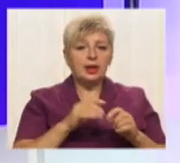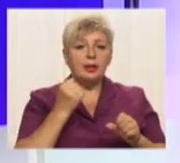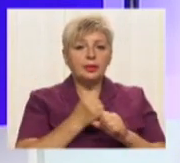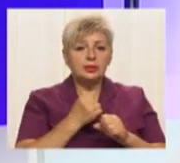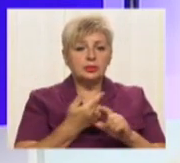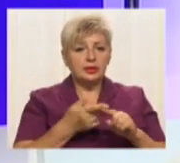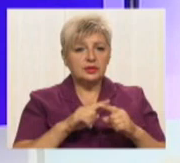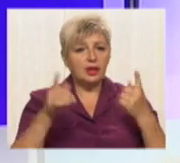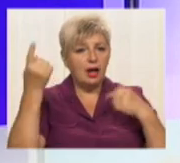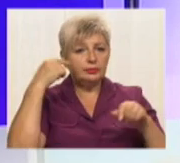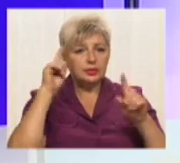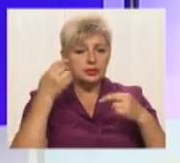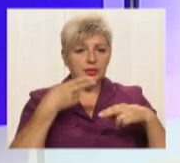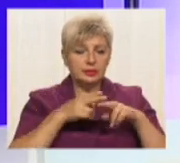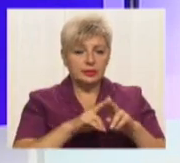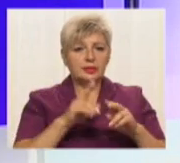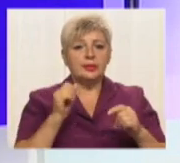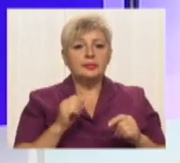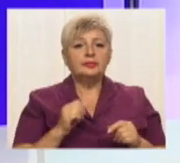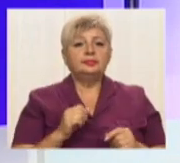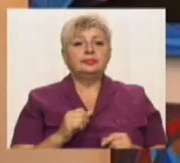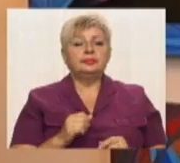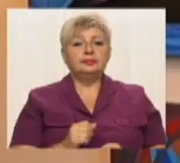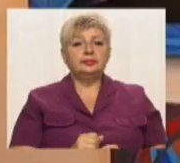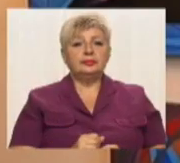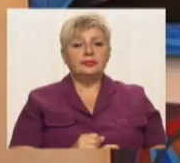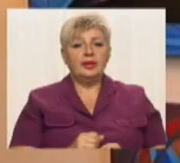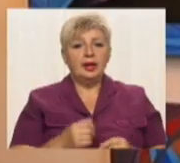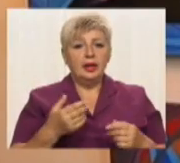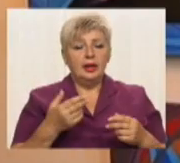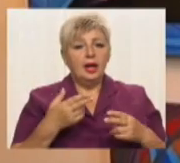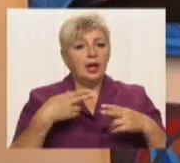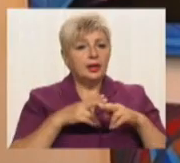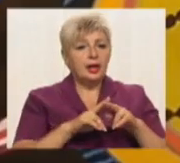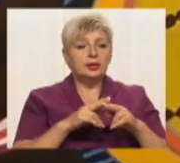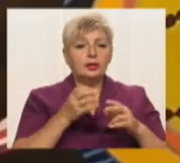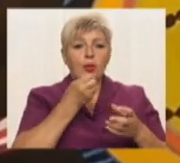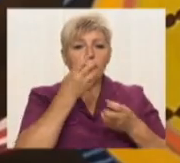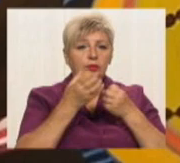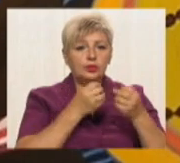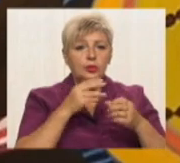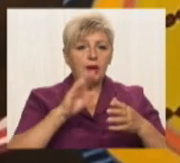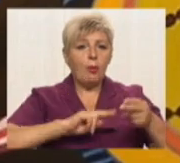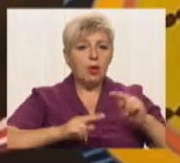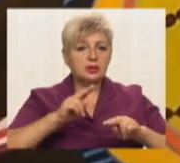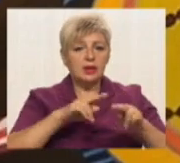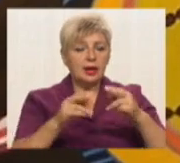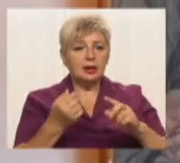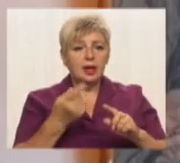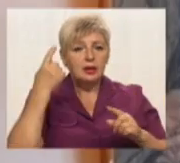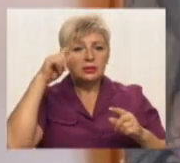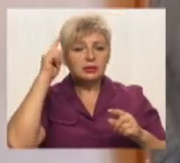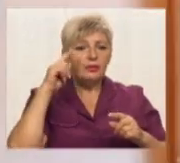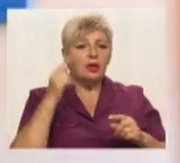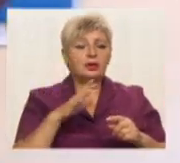Виставка представлена в музеї квартири Григорія Синиці. Техніку флор-мозаики створив у минулому столітті криворізький майстер-лаура